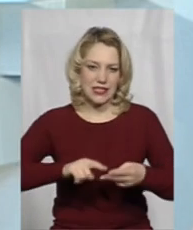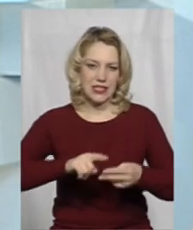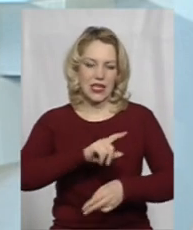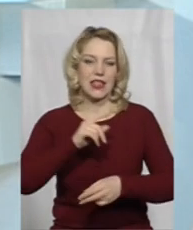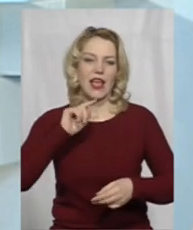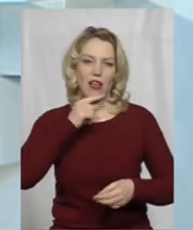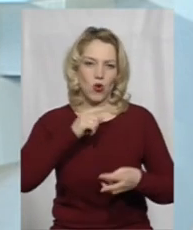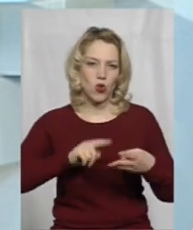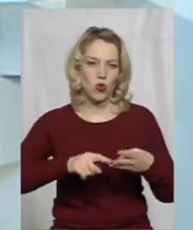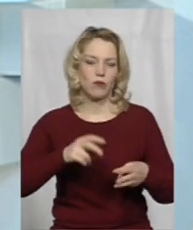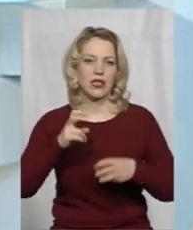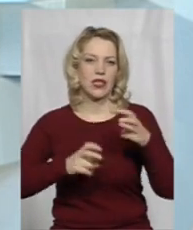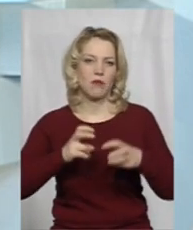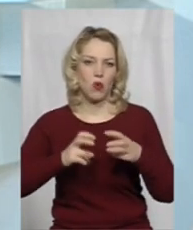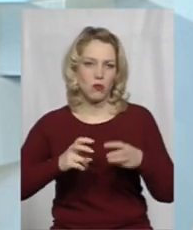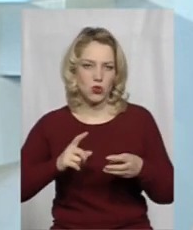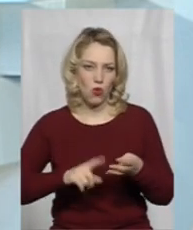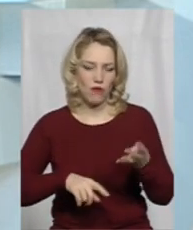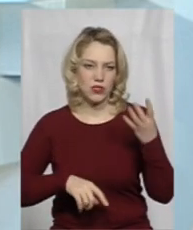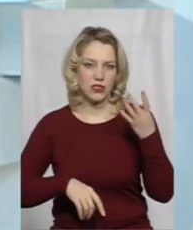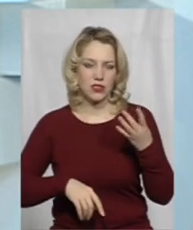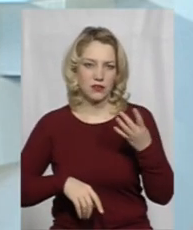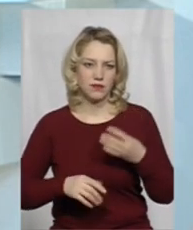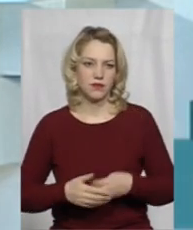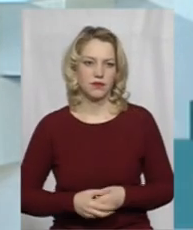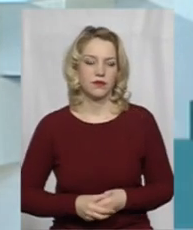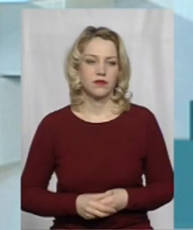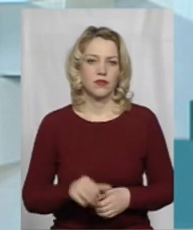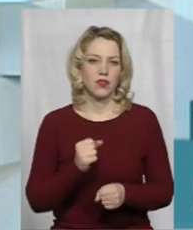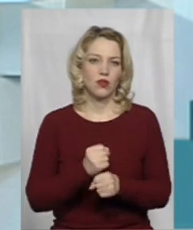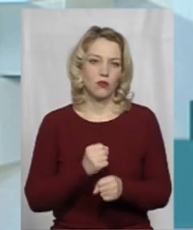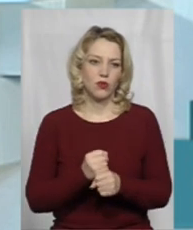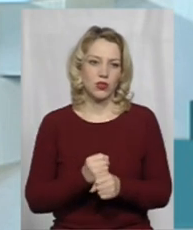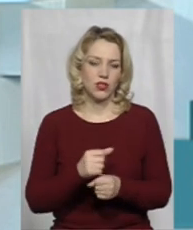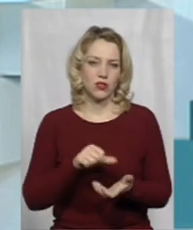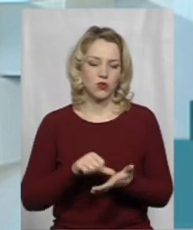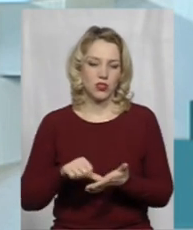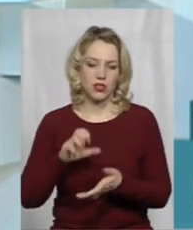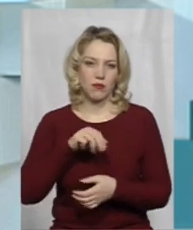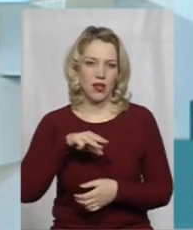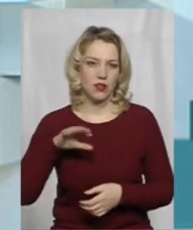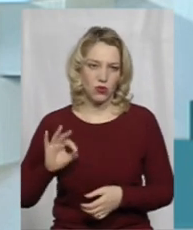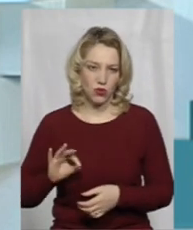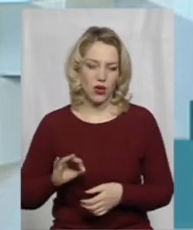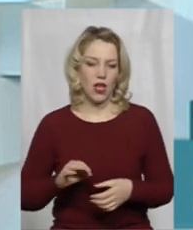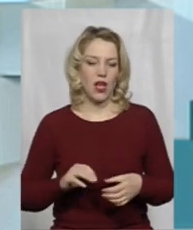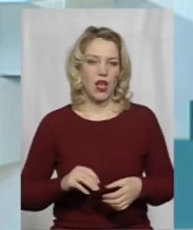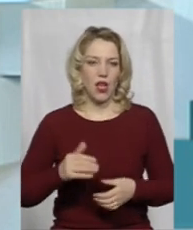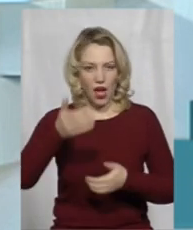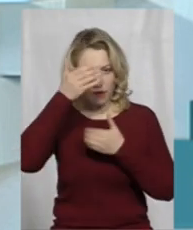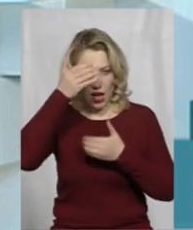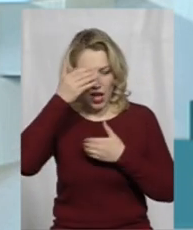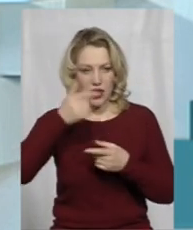економіки, промисловості, роботи з учасниками АТО, авганцями,